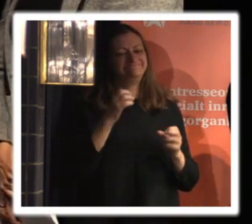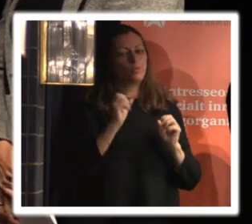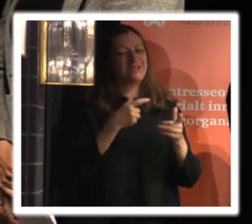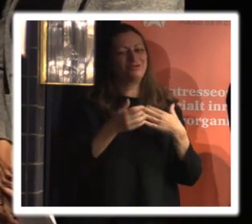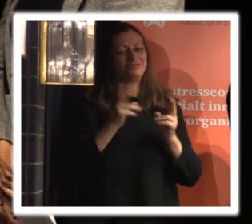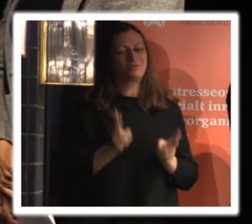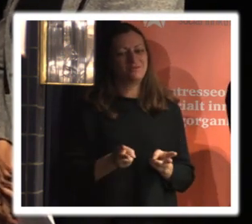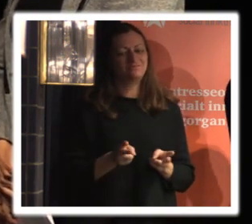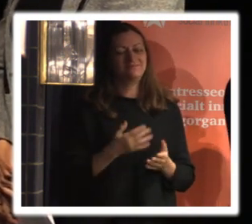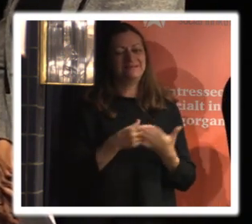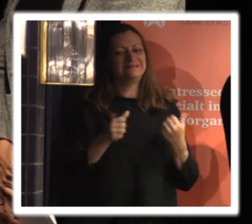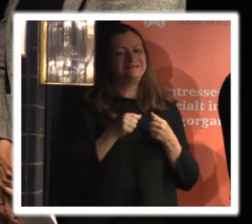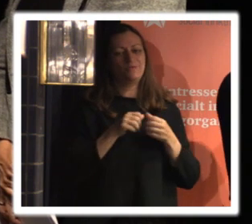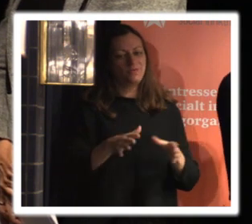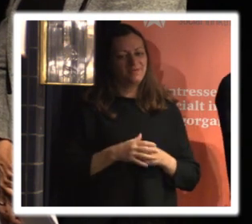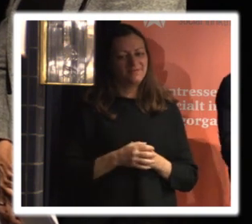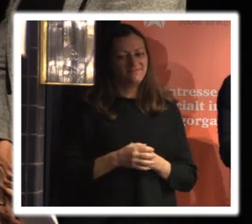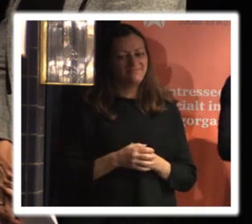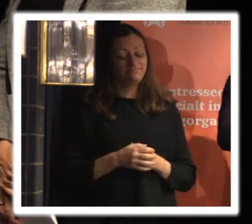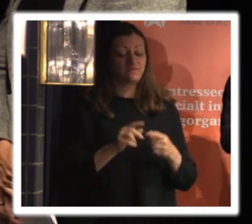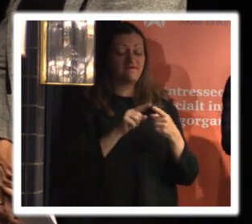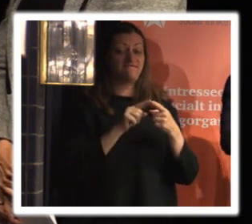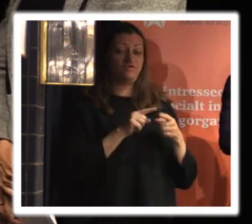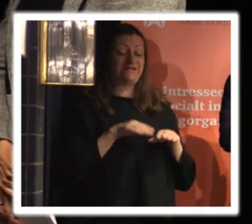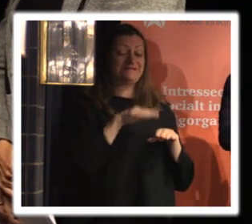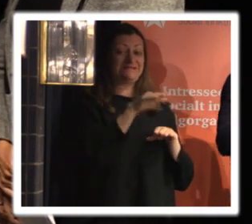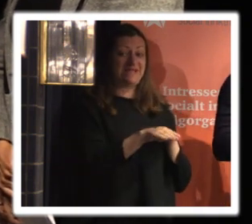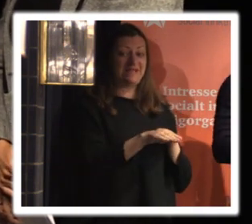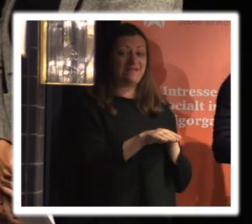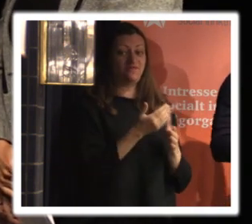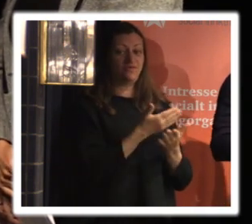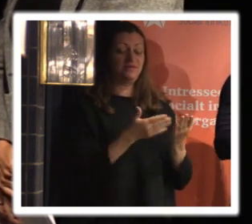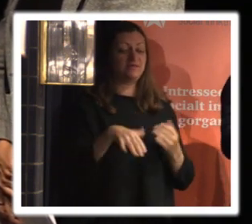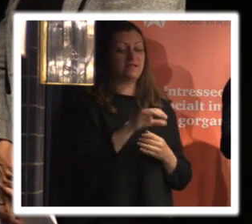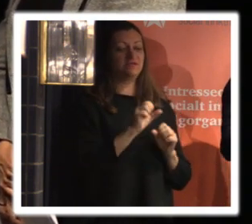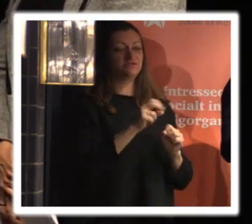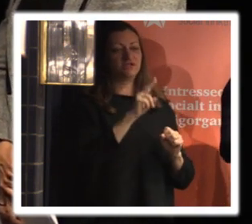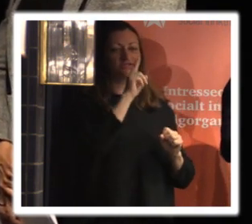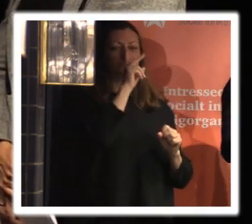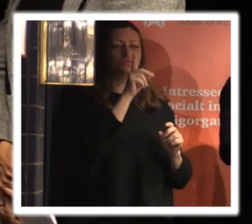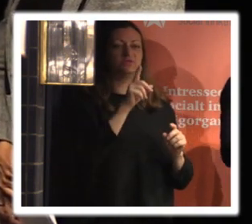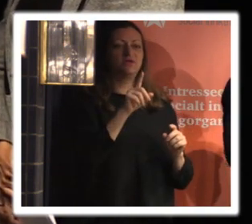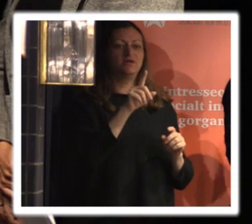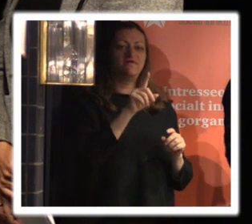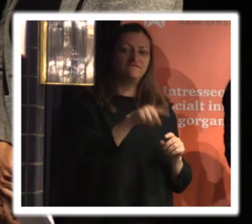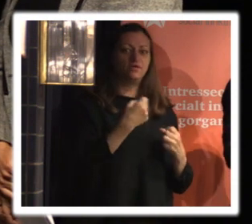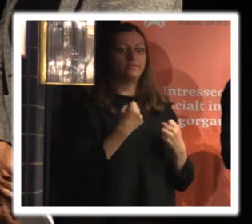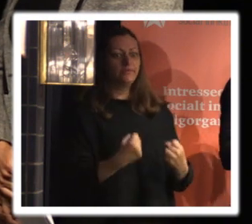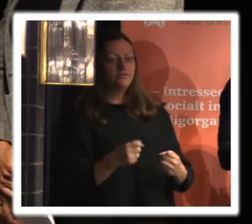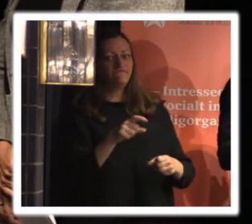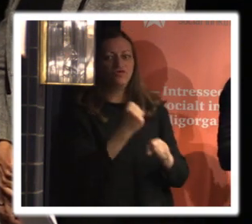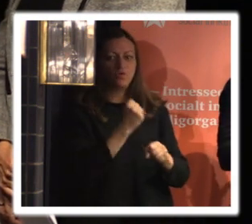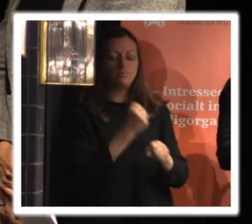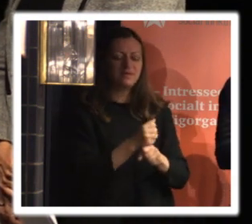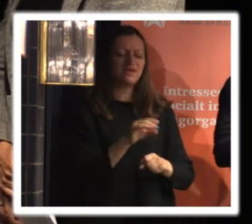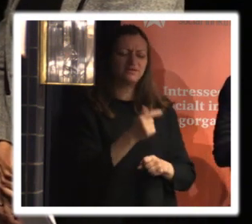och där finns det nog en liten resa men sen är det jätteviktigt det första steget för att inte allt ska verka så övermäktigt det tror jag verkligen är just den